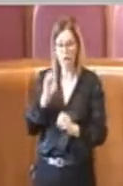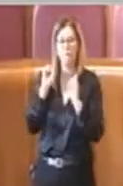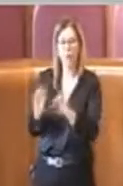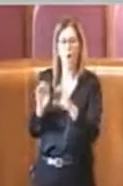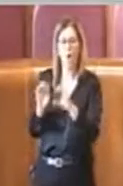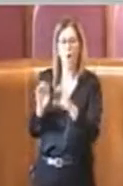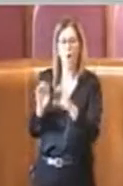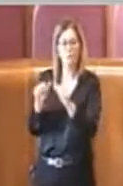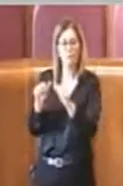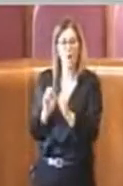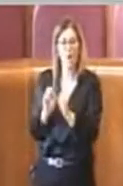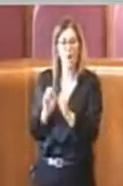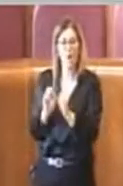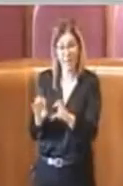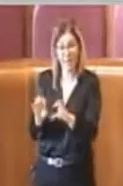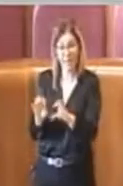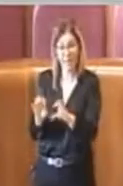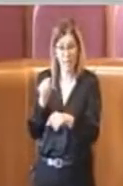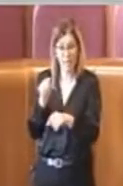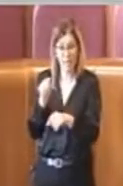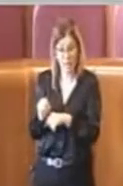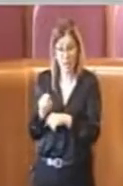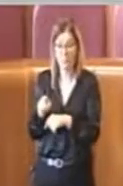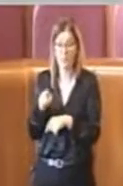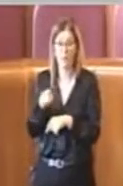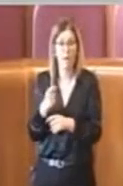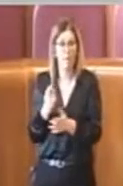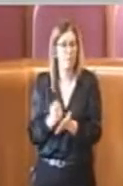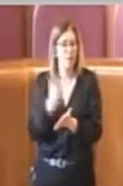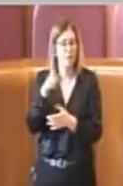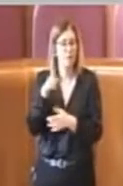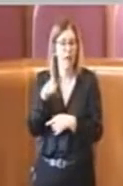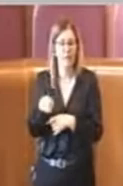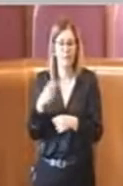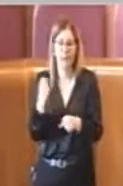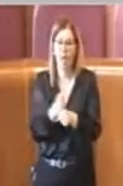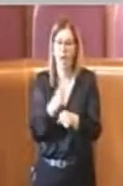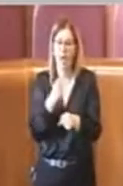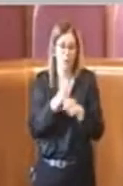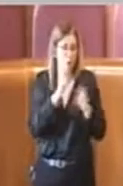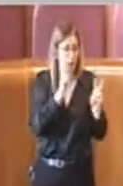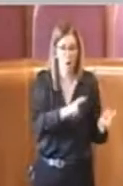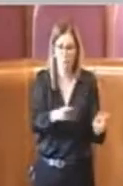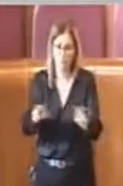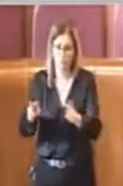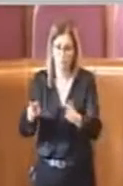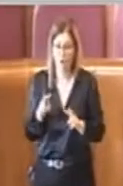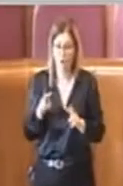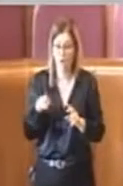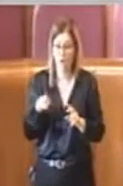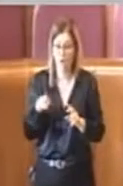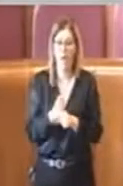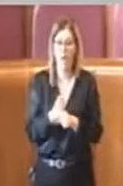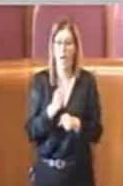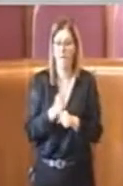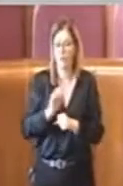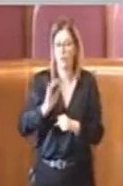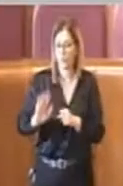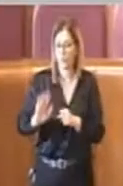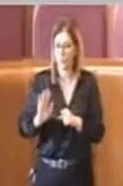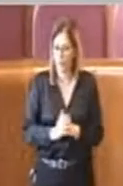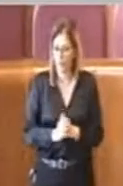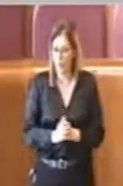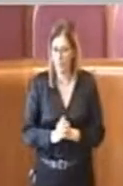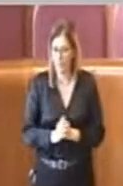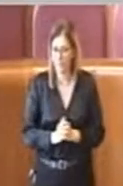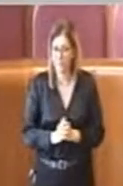polizia locale deve essere il perno di questo lavoro e deve essere al centro di questa attività. Io, visto che